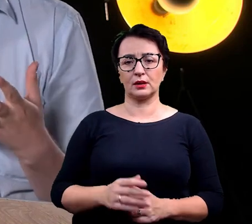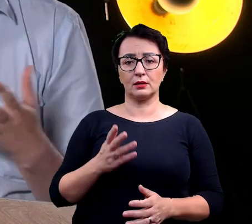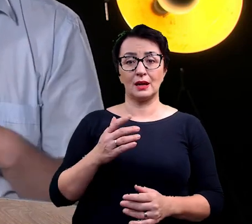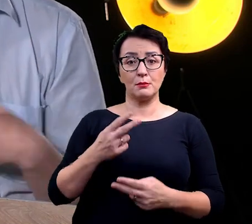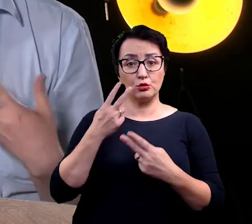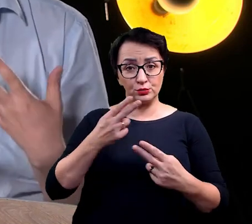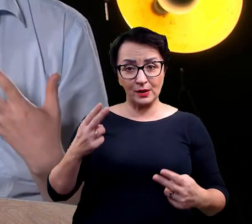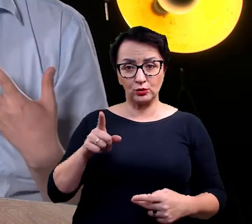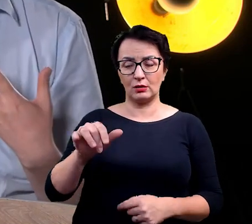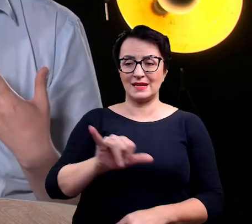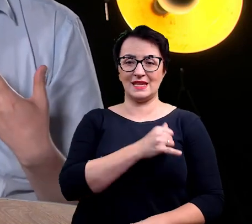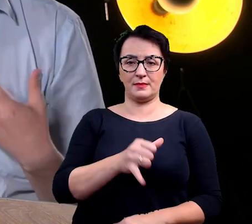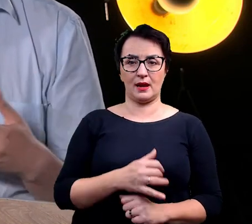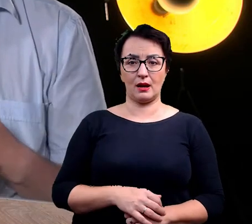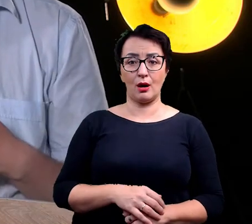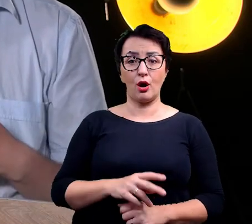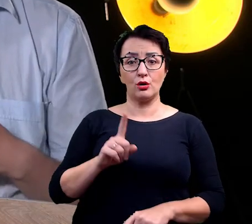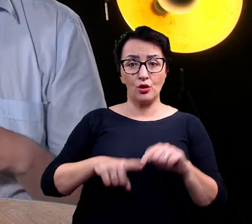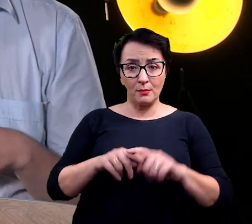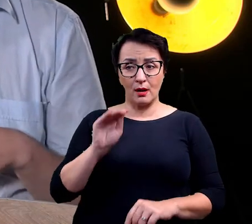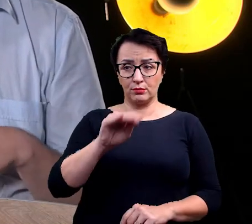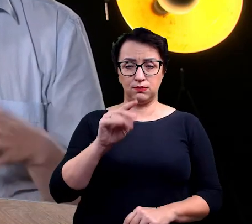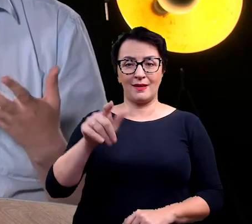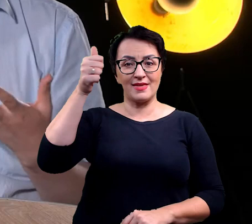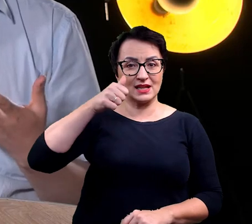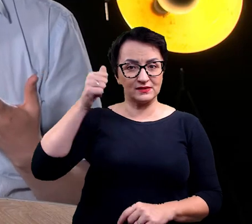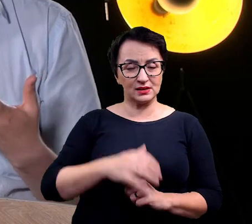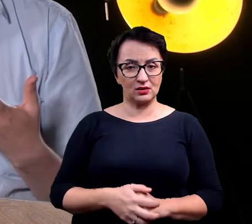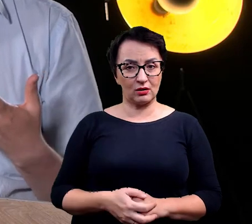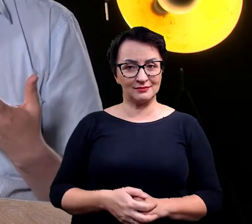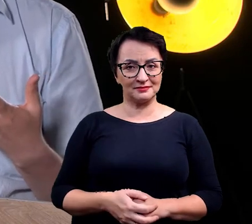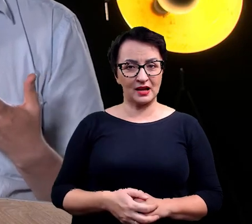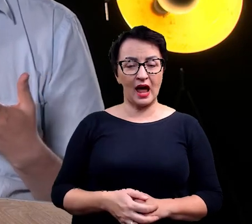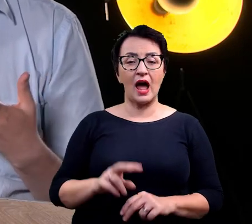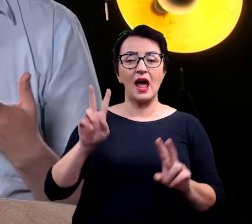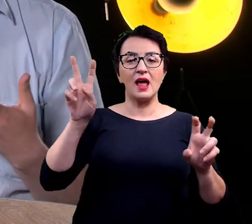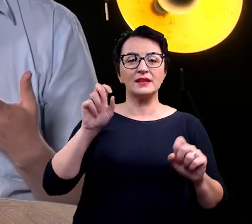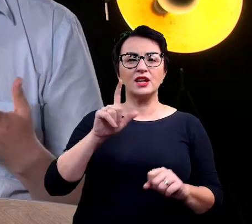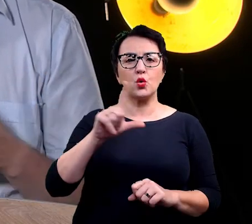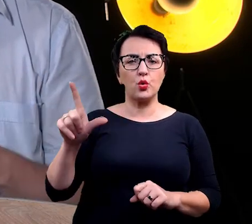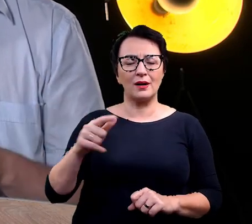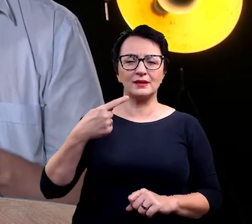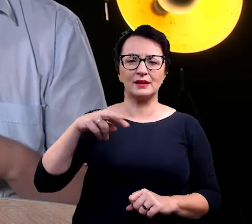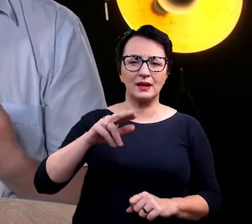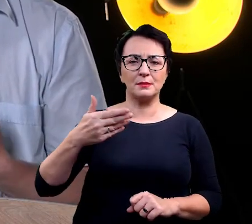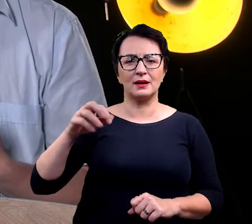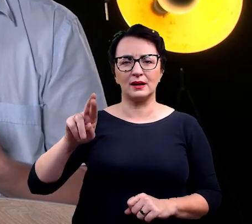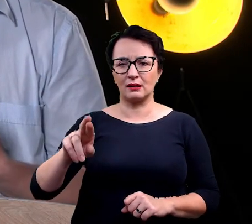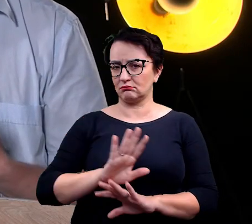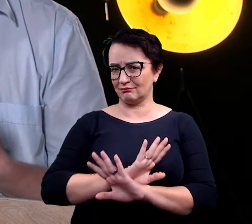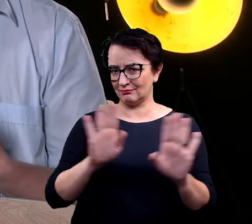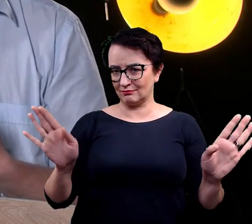imienia, ponieważ oni nie używają nazwisk. Nie używa się właściwie tytułów, nawet na uniwersytetach,